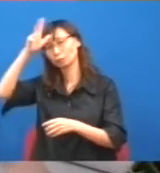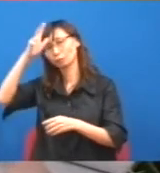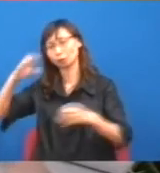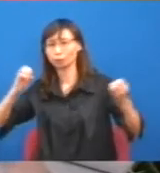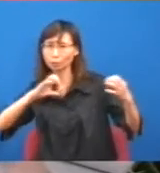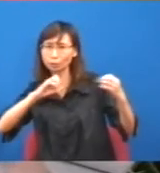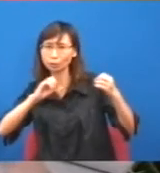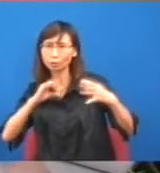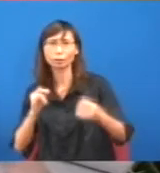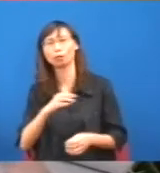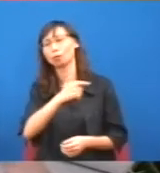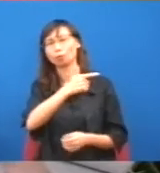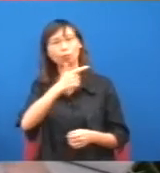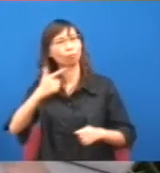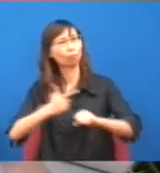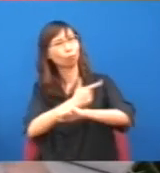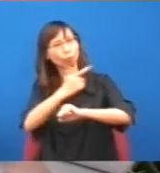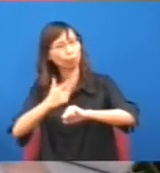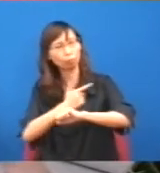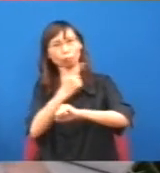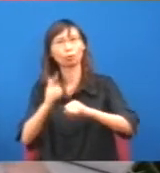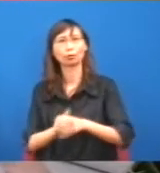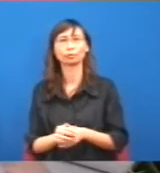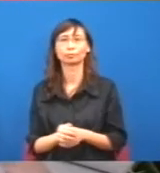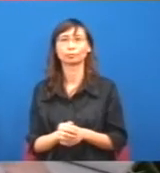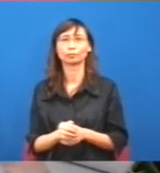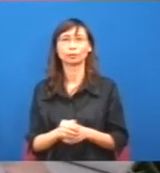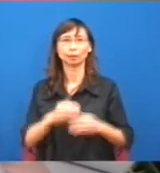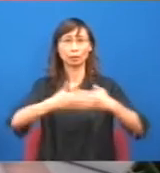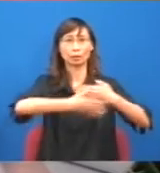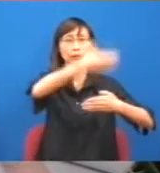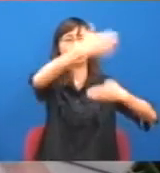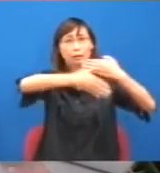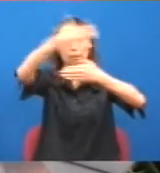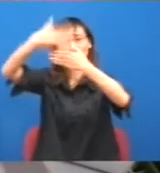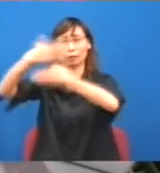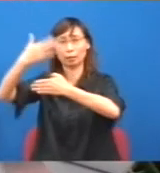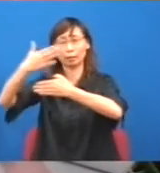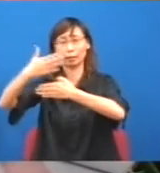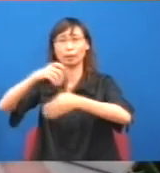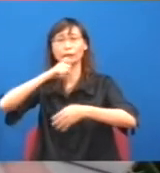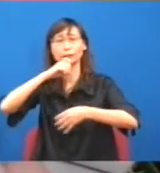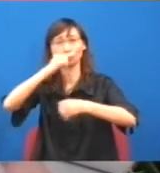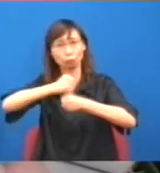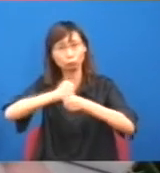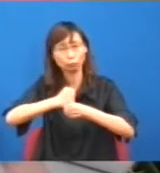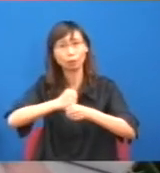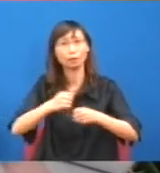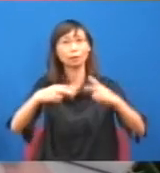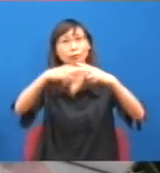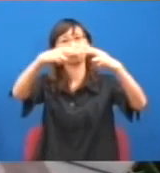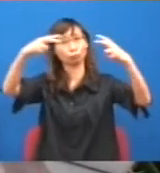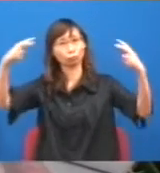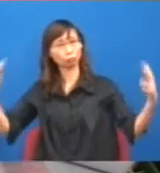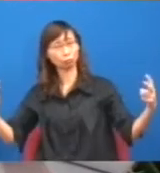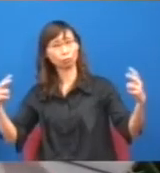又說甚麼,又說又說起這件事,說就業機會,說就業機會,又說就說又說業機會,